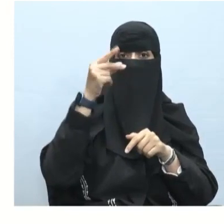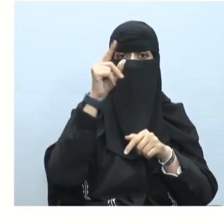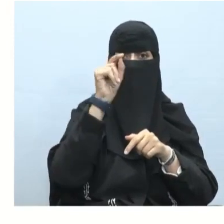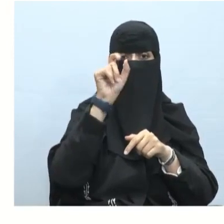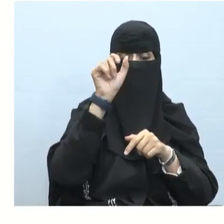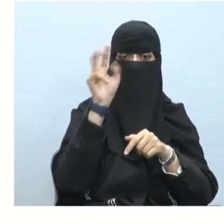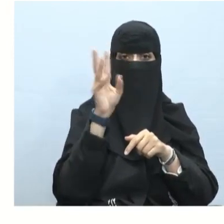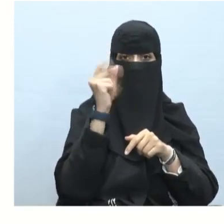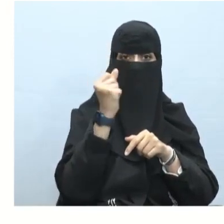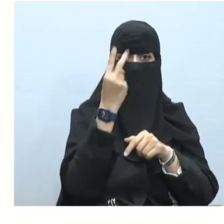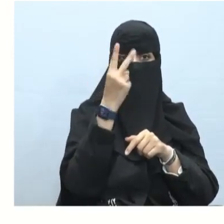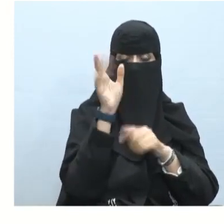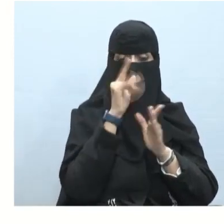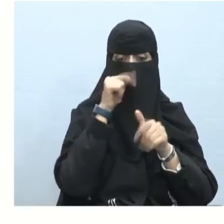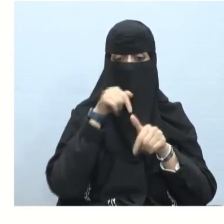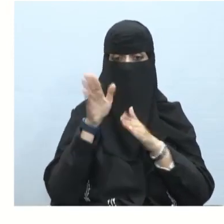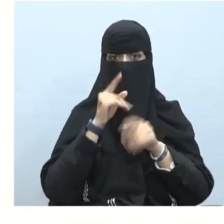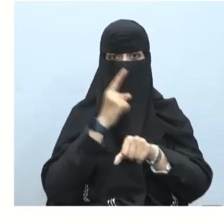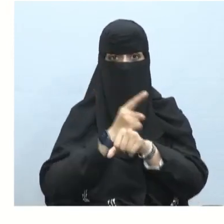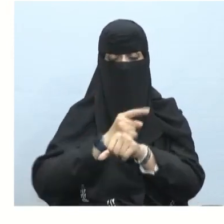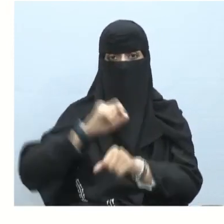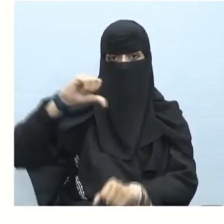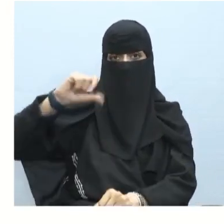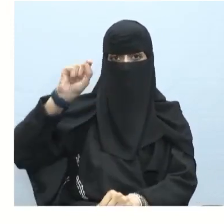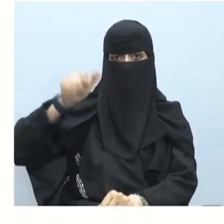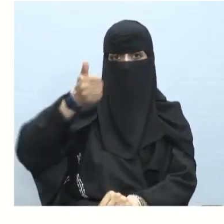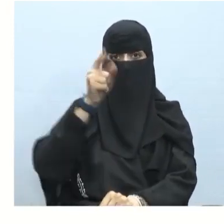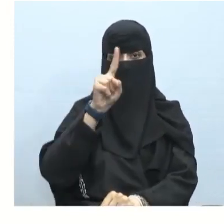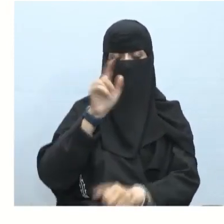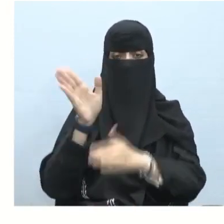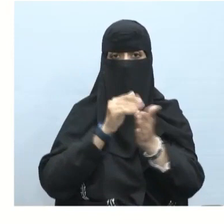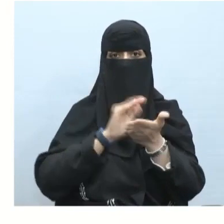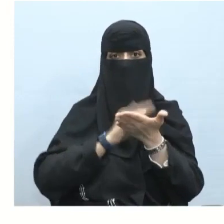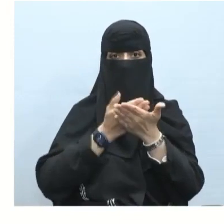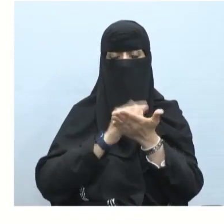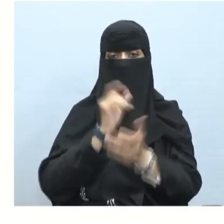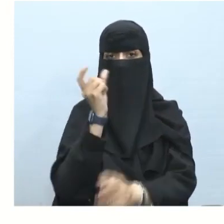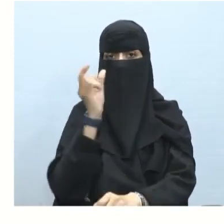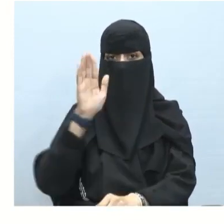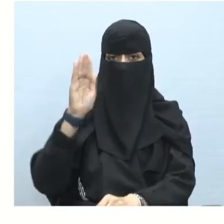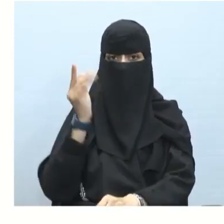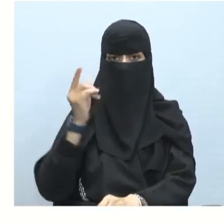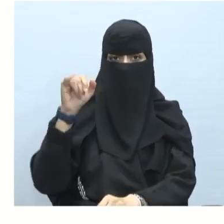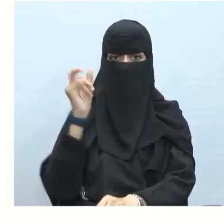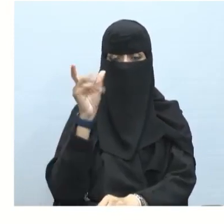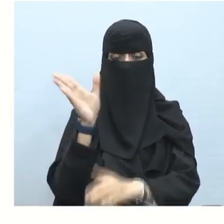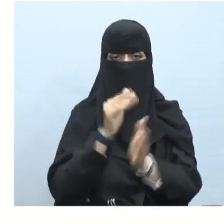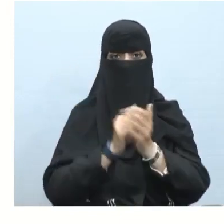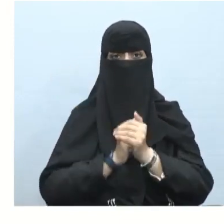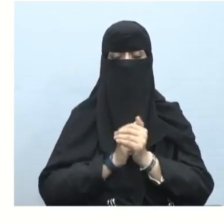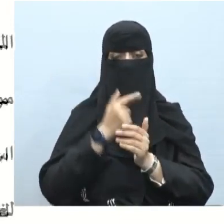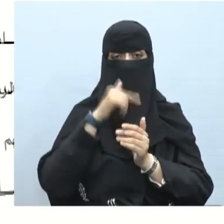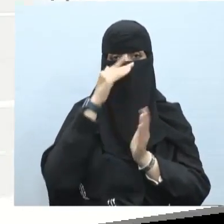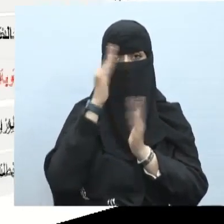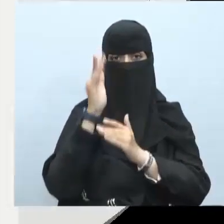العطف رقم اثنين وفاء اليمني وتشاركني الأستاذة نسرين النصار في لغة الإشارة